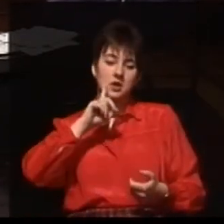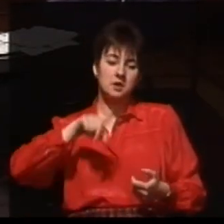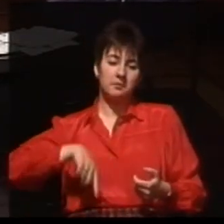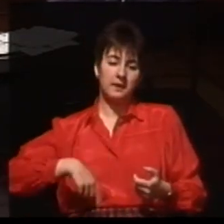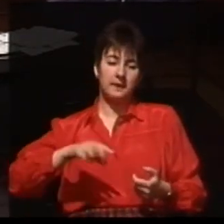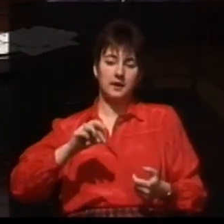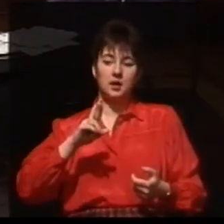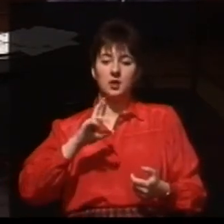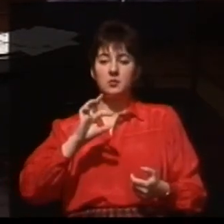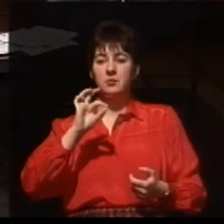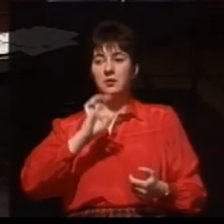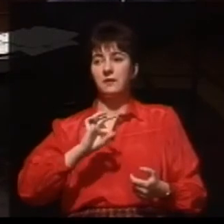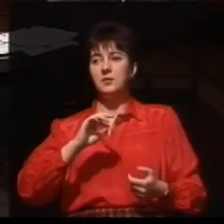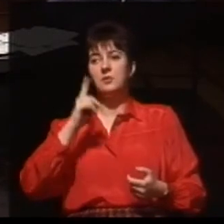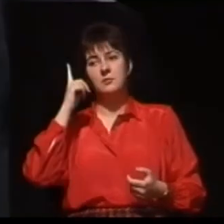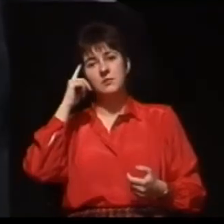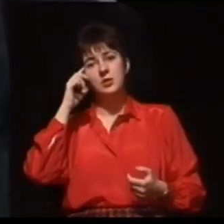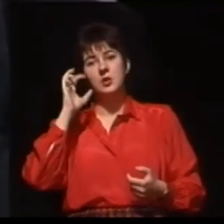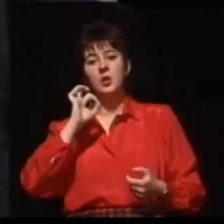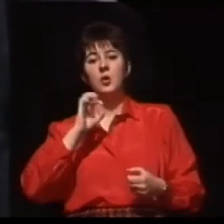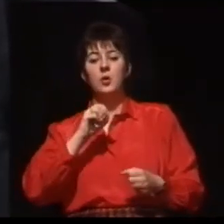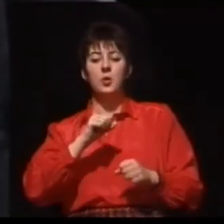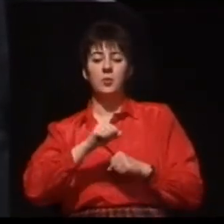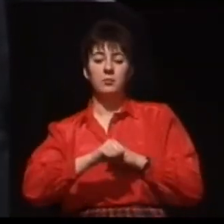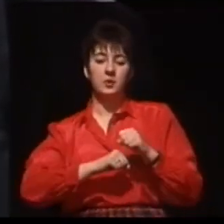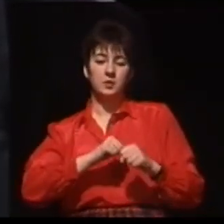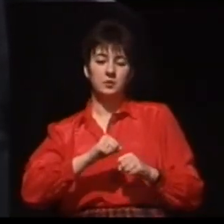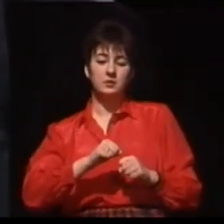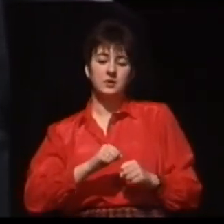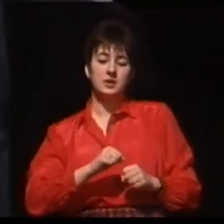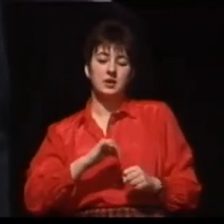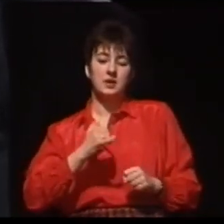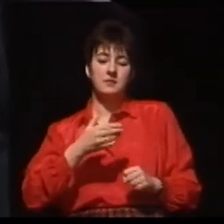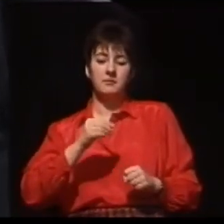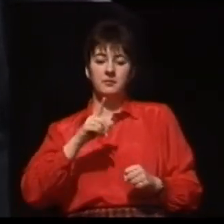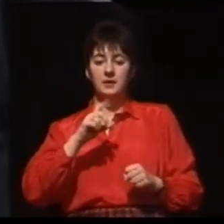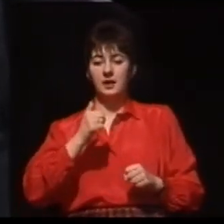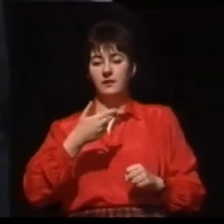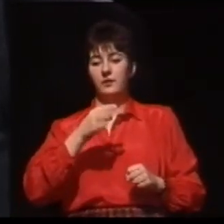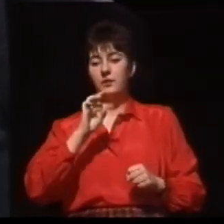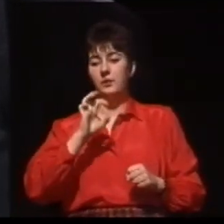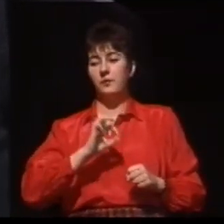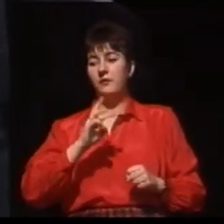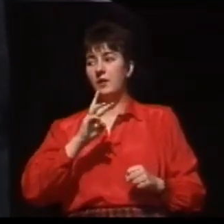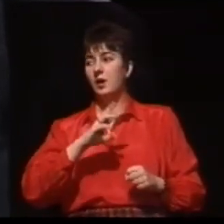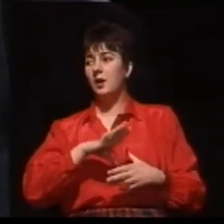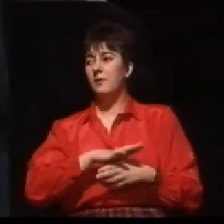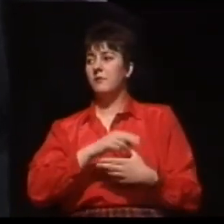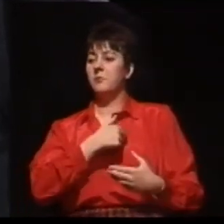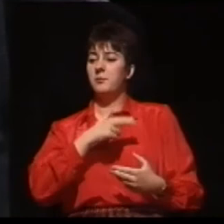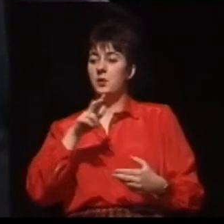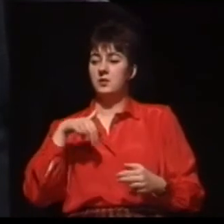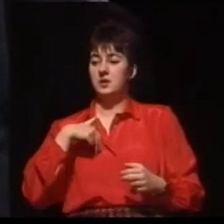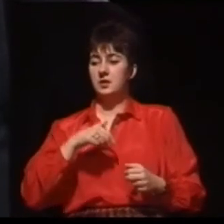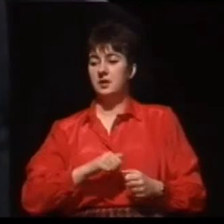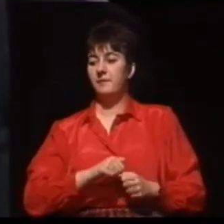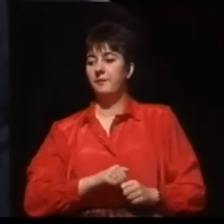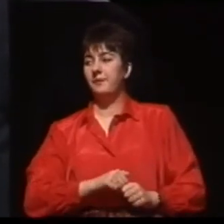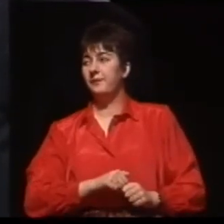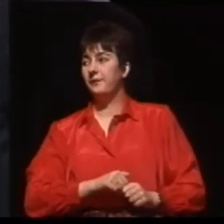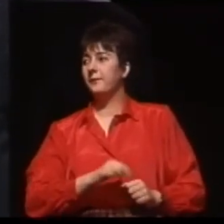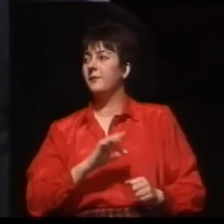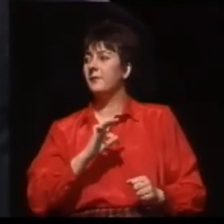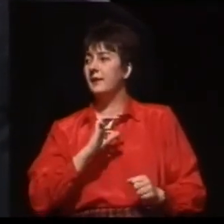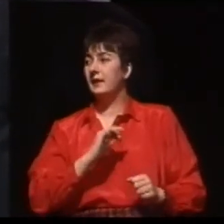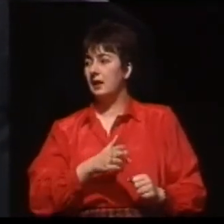współproducentem? Tak, zdajemy sobie sprawę, że tak produkcja implantów, jak i innych elementów czy części,